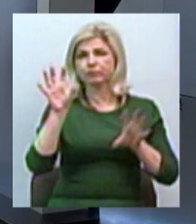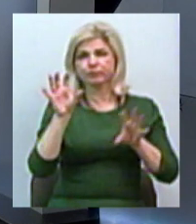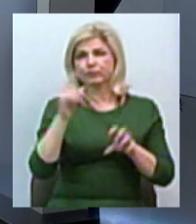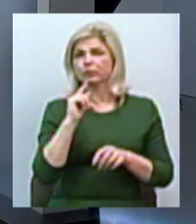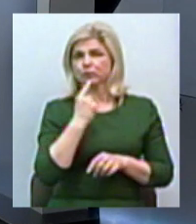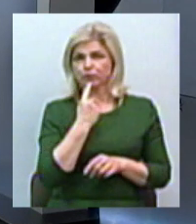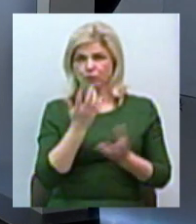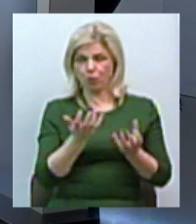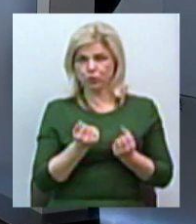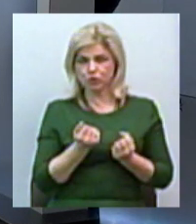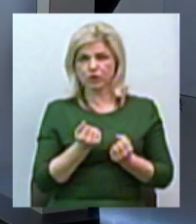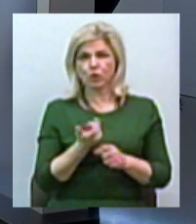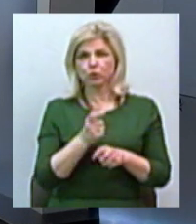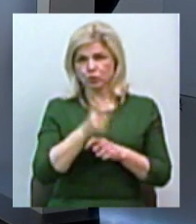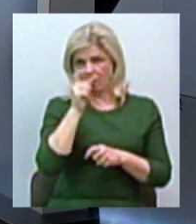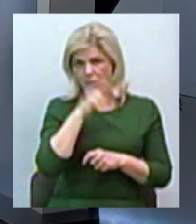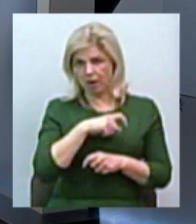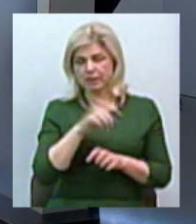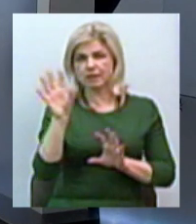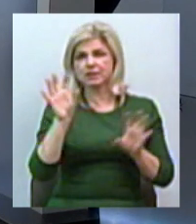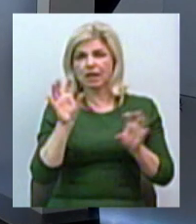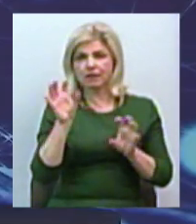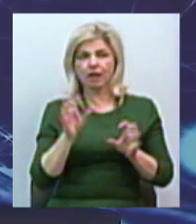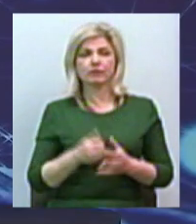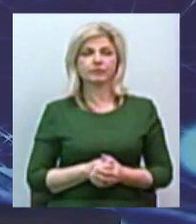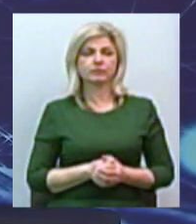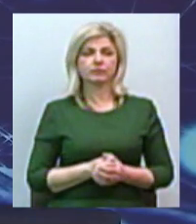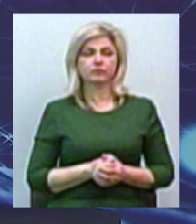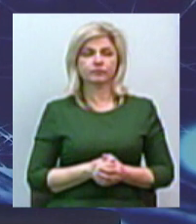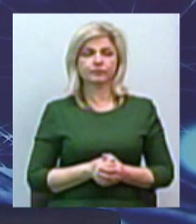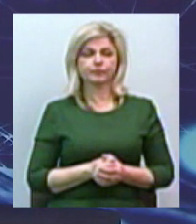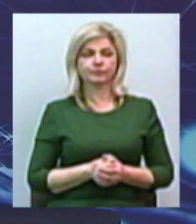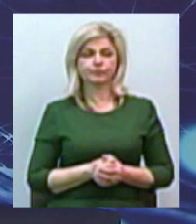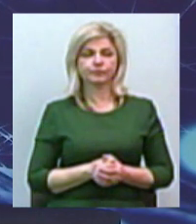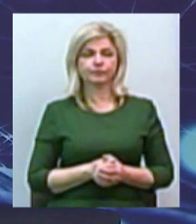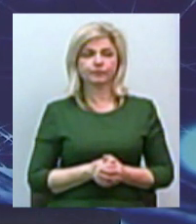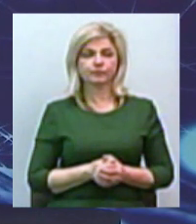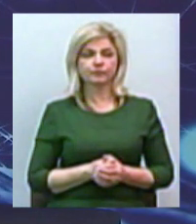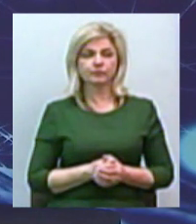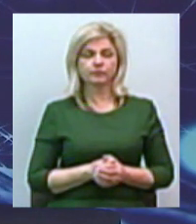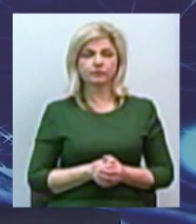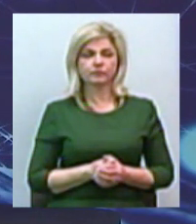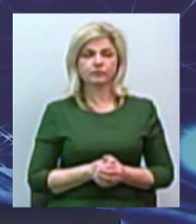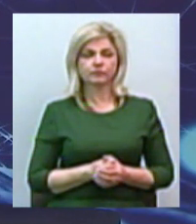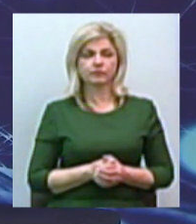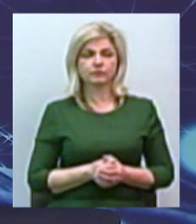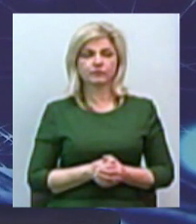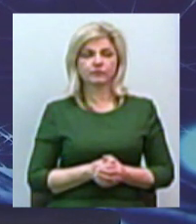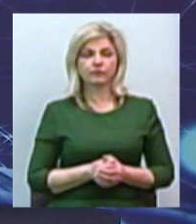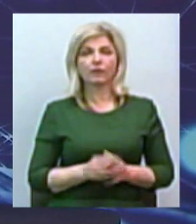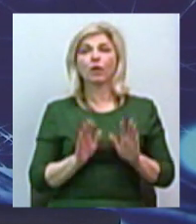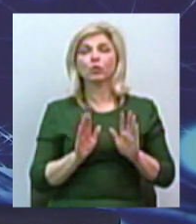майже, ну, дуже поганий сигнал. Трошки підправлю не то, що дуже прогалини. Власне, лише та